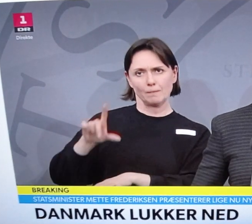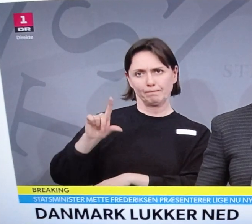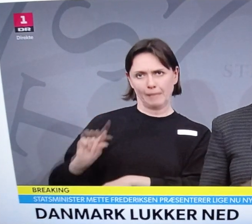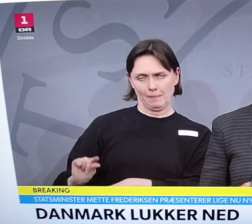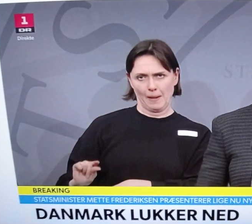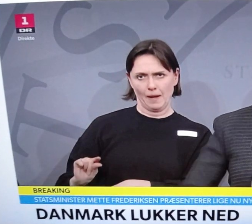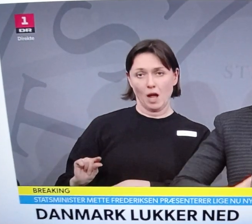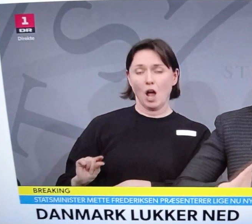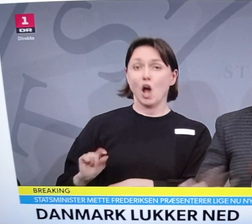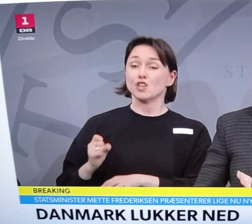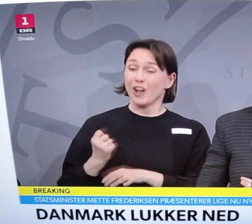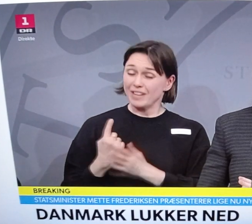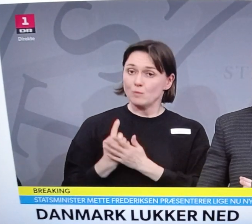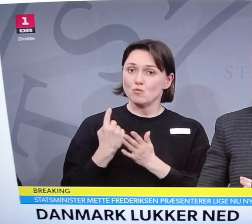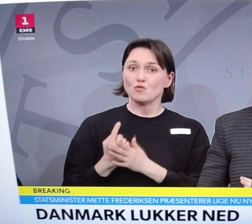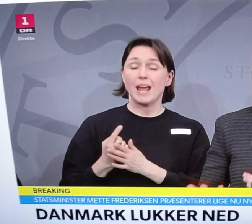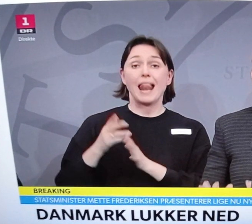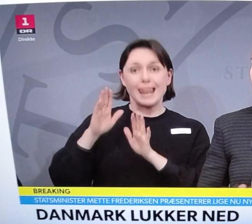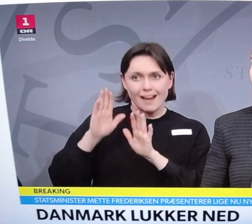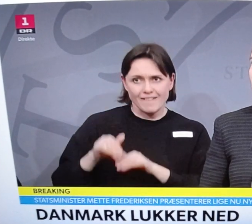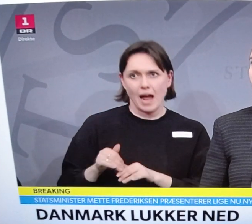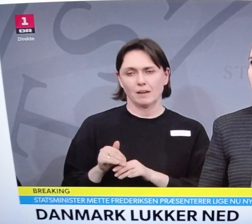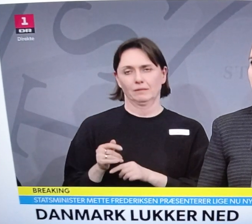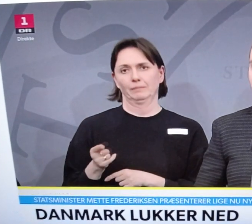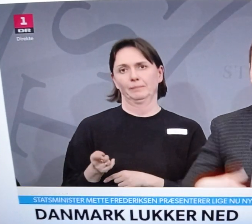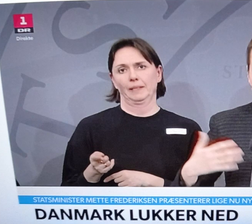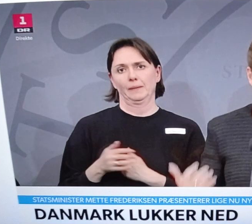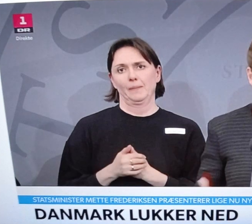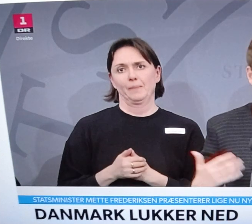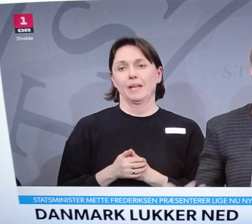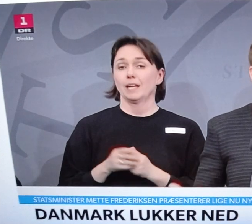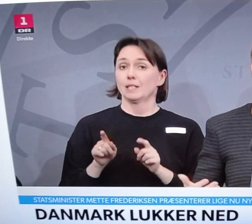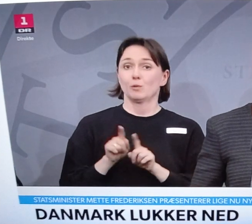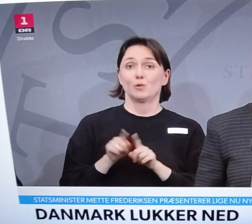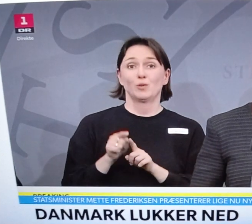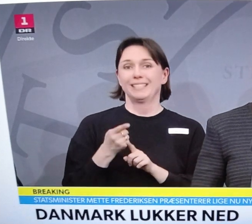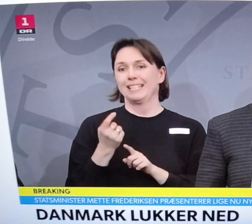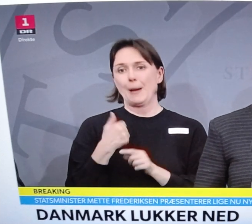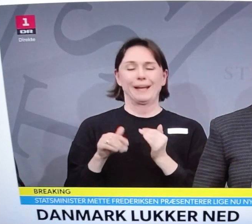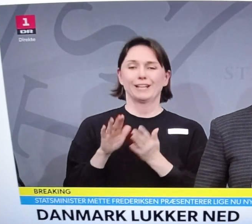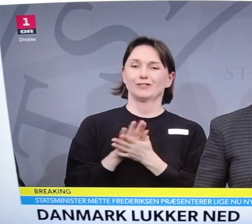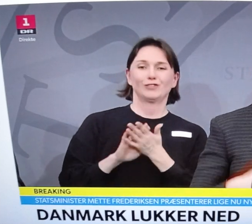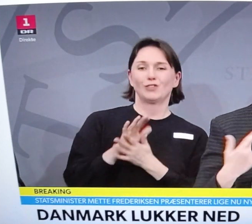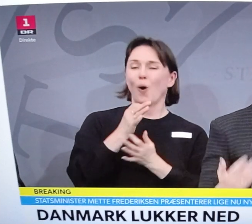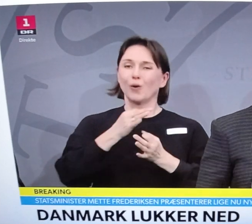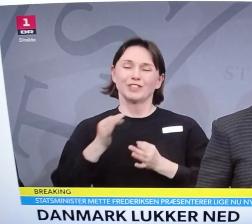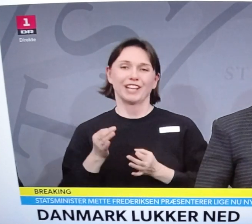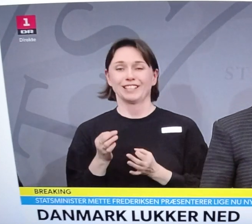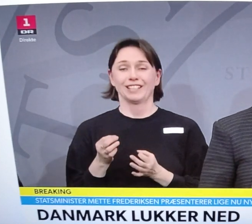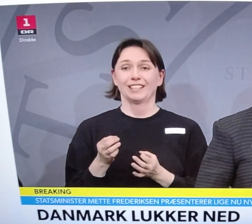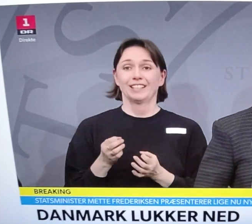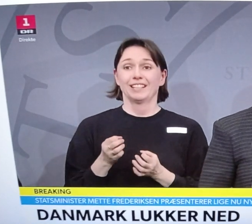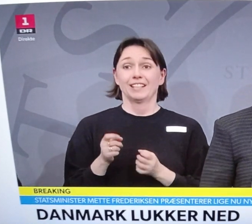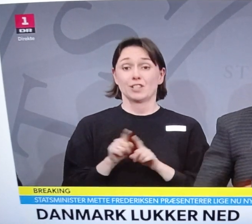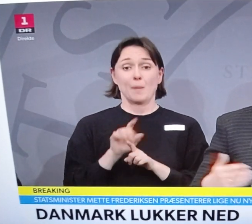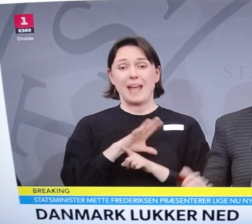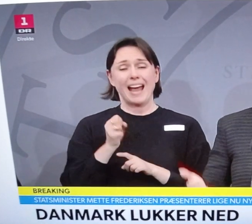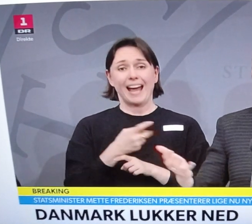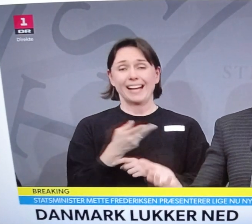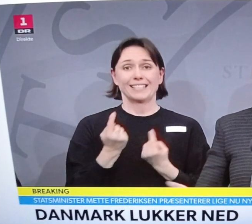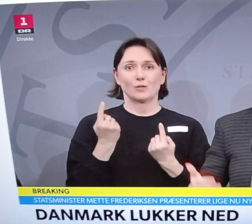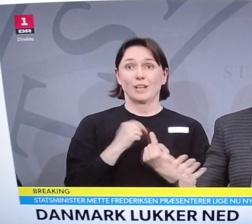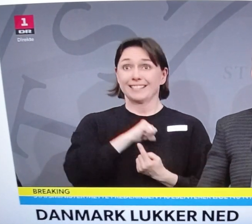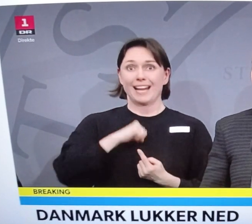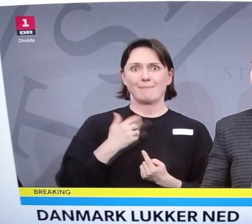videst mulig omfang afstås. Og det betyder selvfølgelig, at det, der er mere fornøjeligt, som jeg i alle mulige andre situationer er utrolig